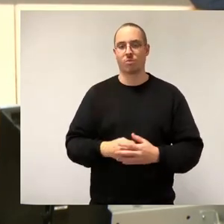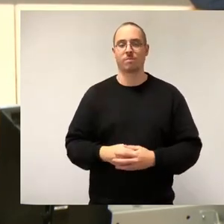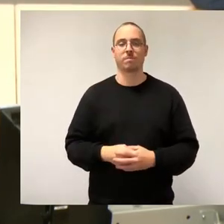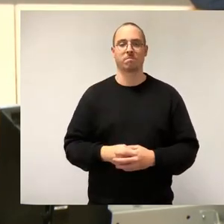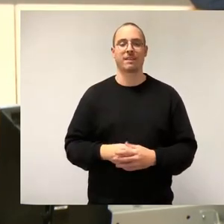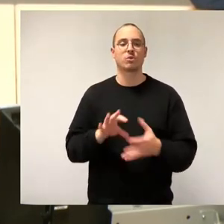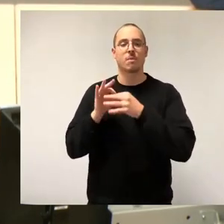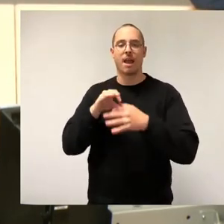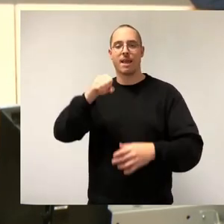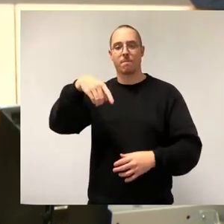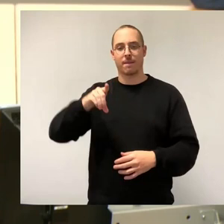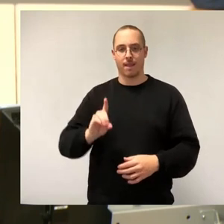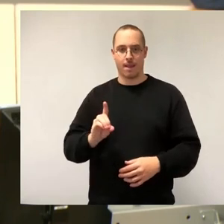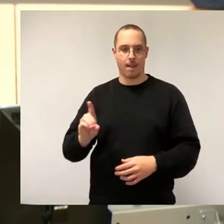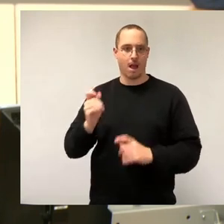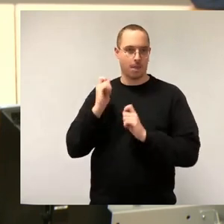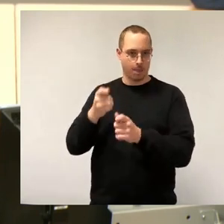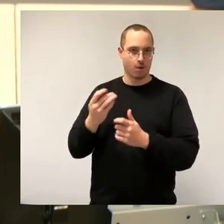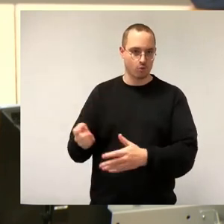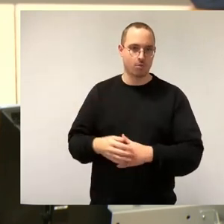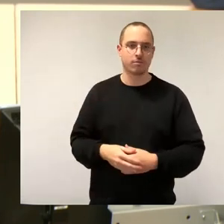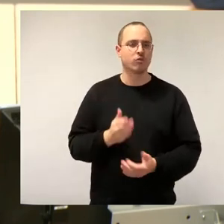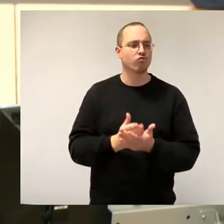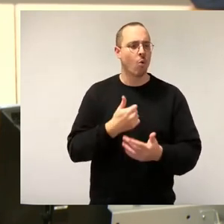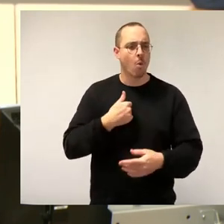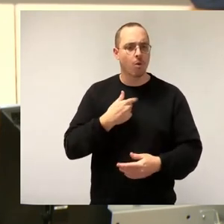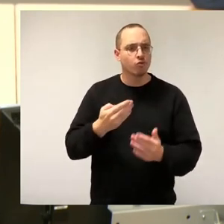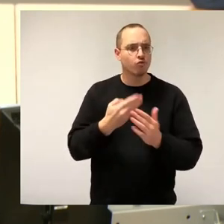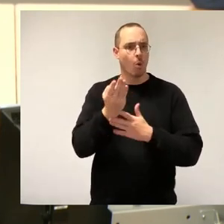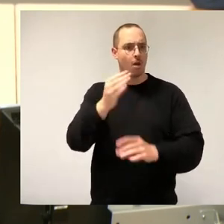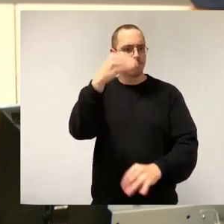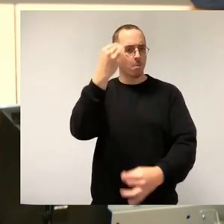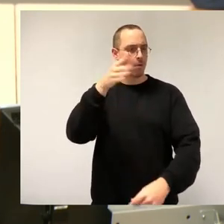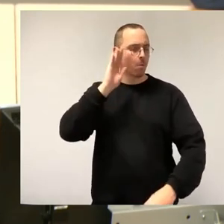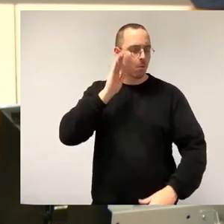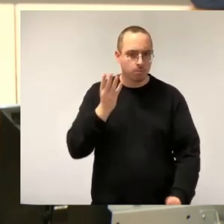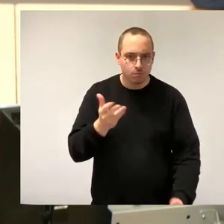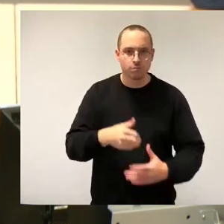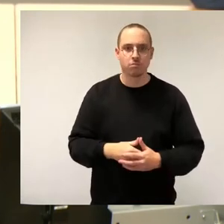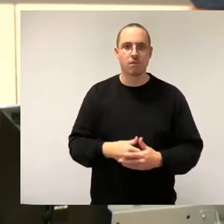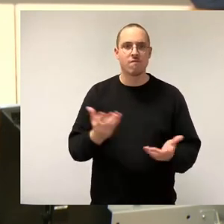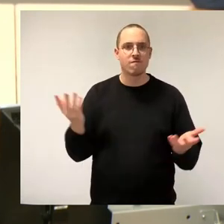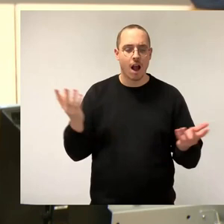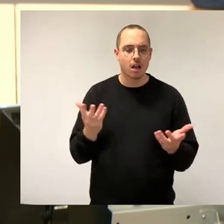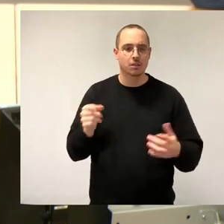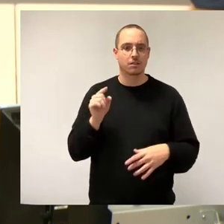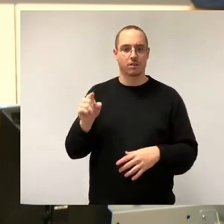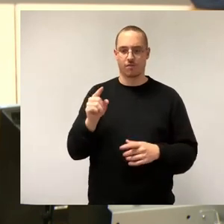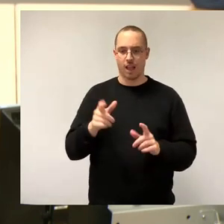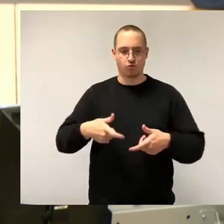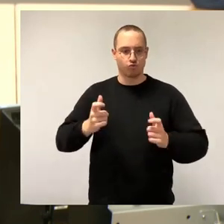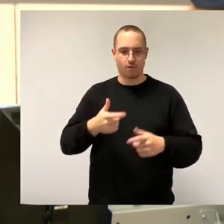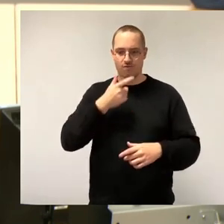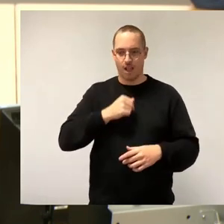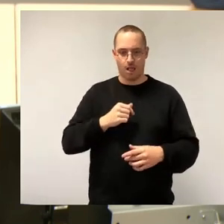Ich habe auch heute was Neues gehört, und zwar den Vorschlag einer Lenkungsgruppe, eines Lenkungsausschusses. Diese Idee